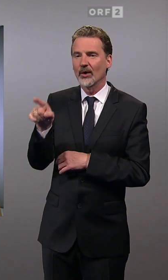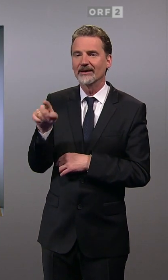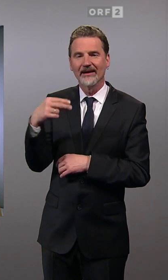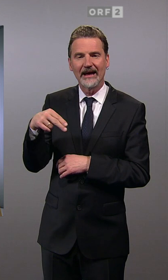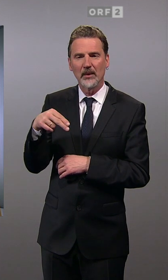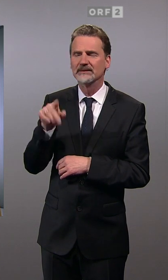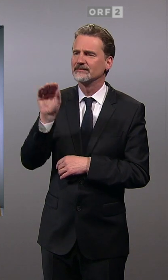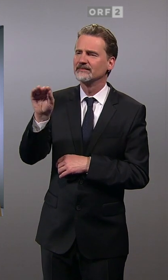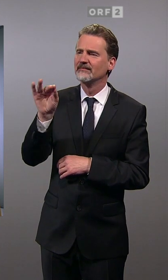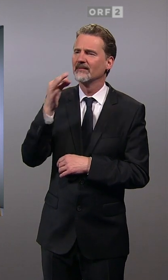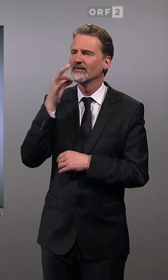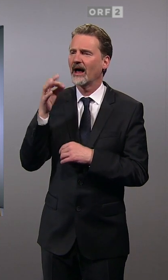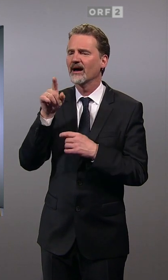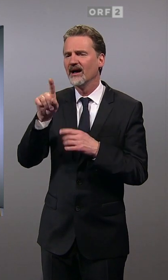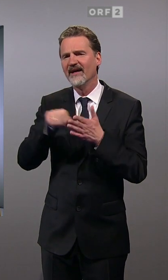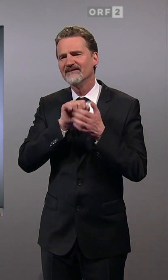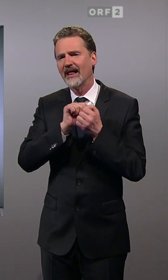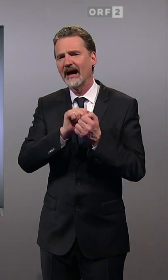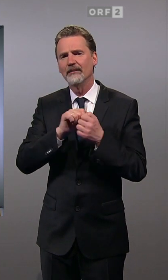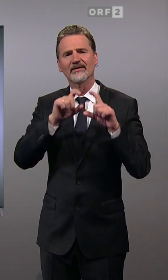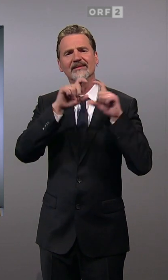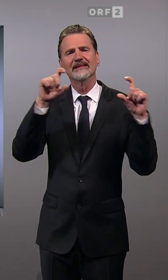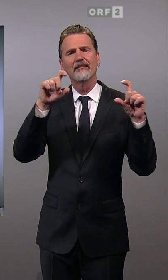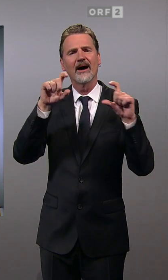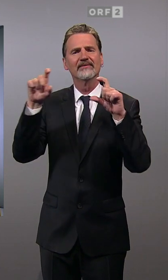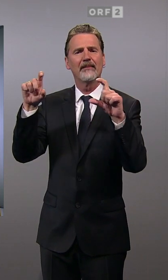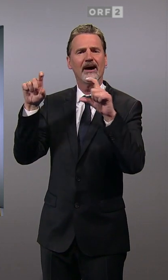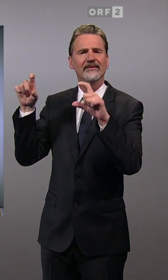die Neos versucht, sich im Wahlkampf in Niederösterreich zu positionieren?